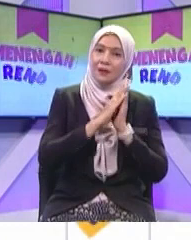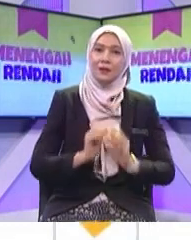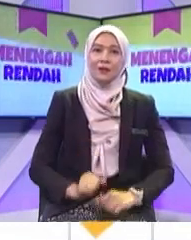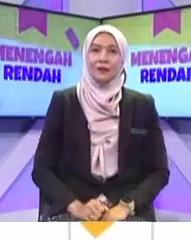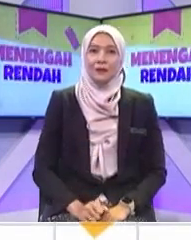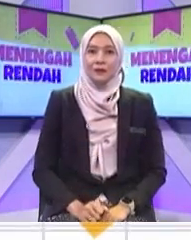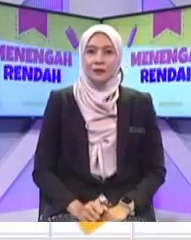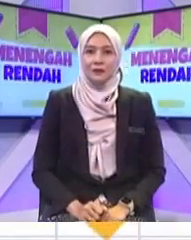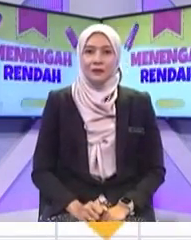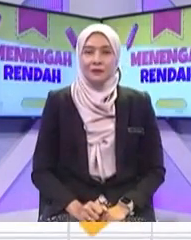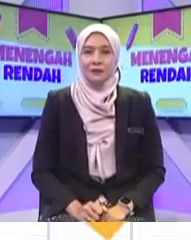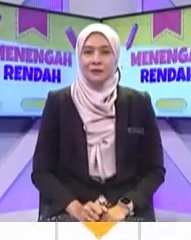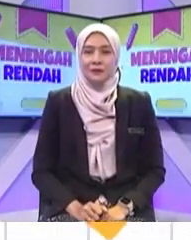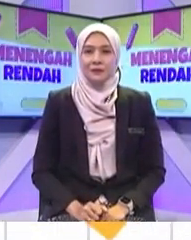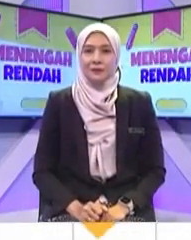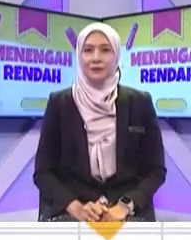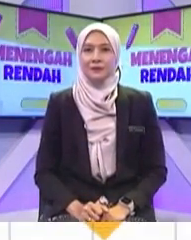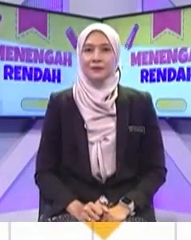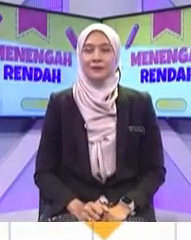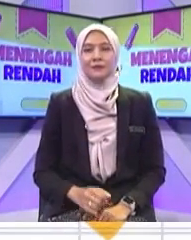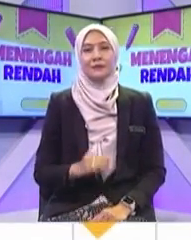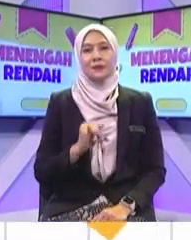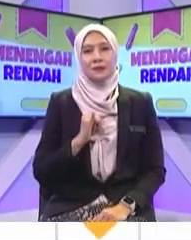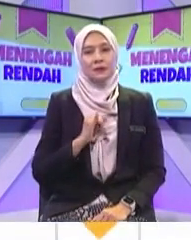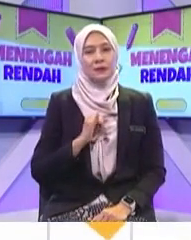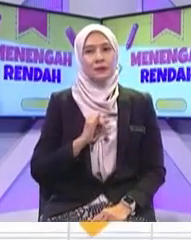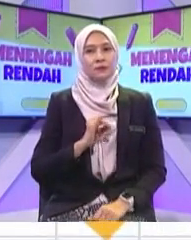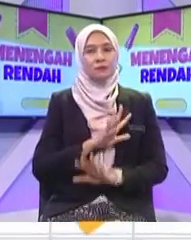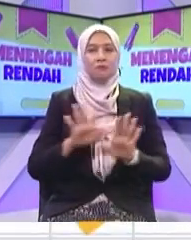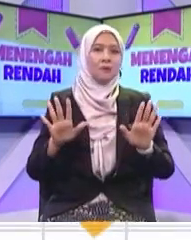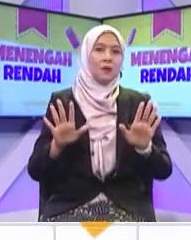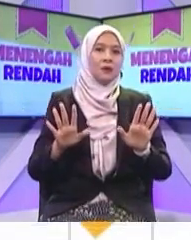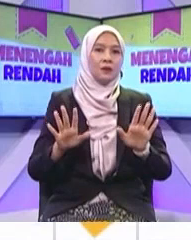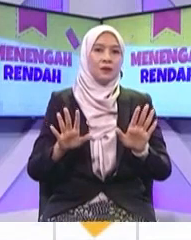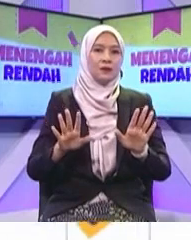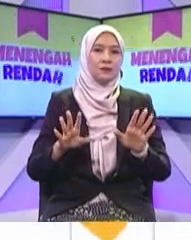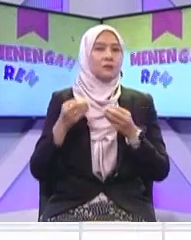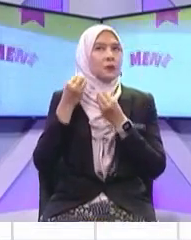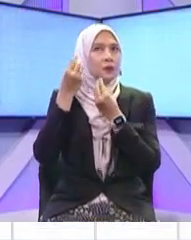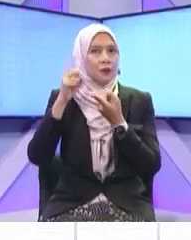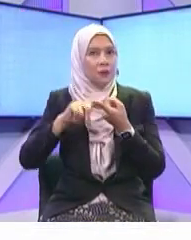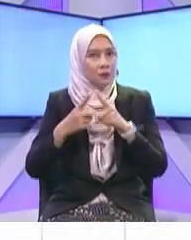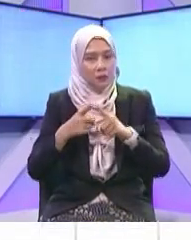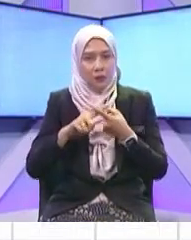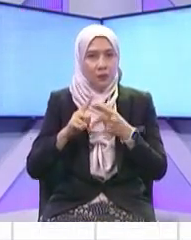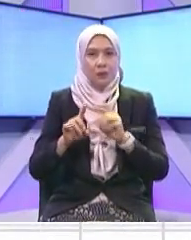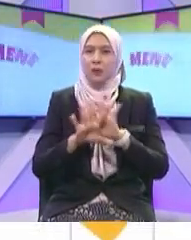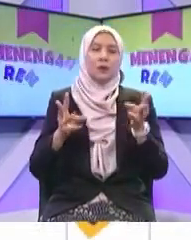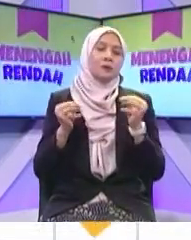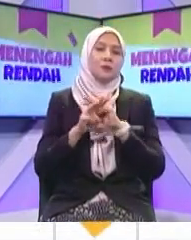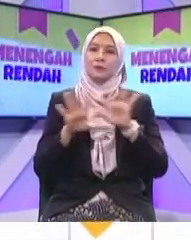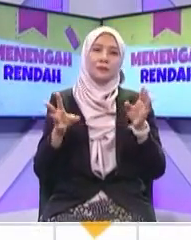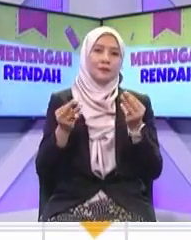siapa nak mulakan ok Fahim dulu saya akan menolak ajakan rakan saya kerana ia boleh menjejaskan kesihatan